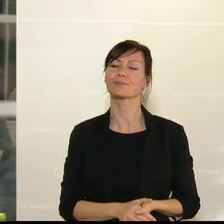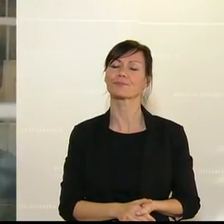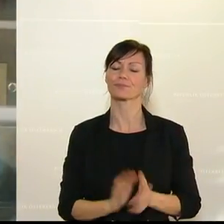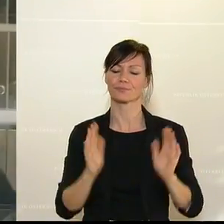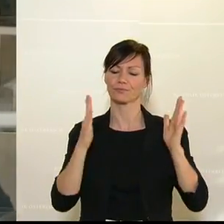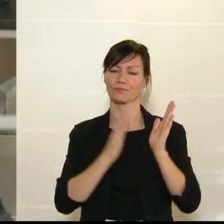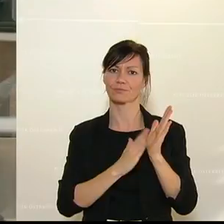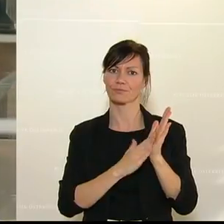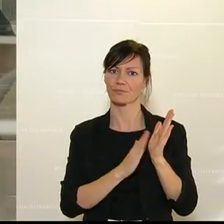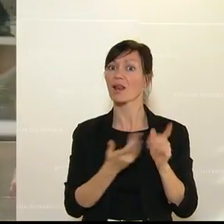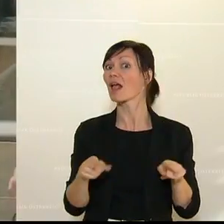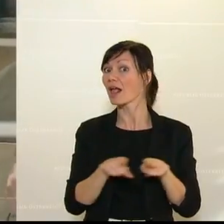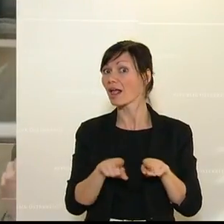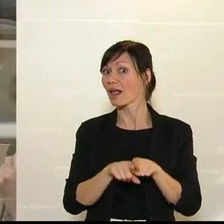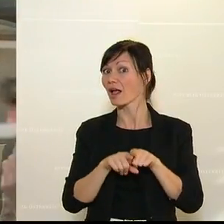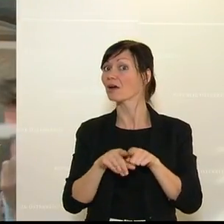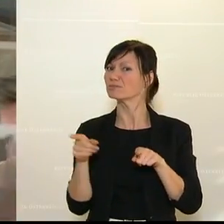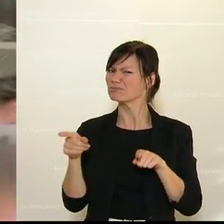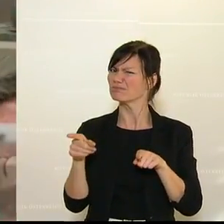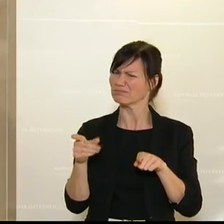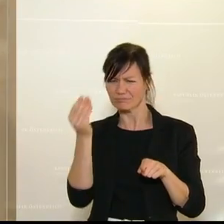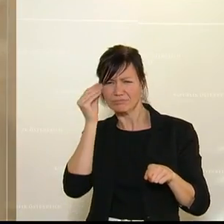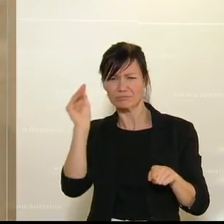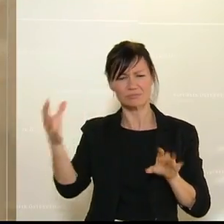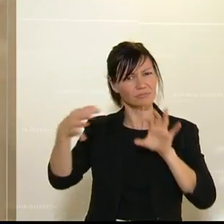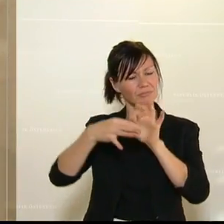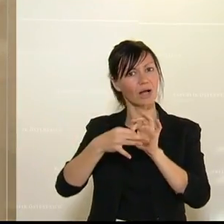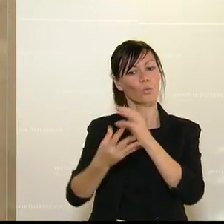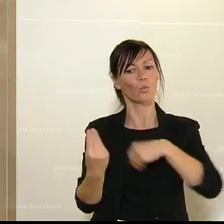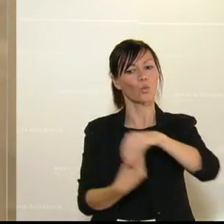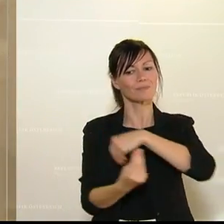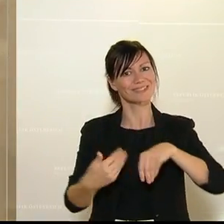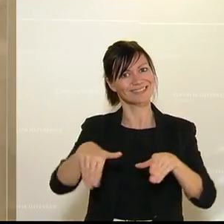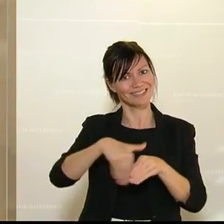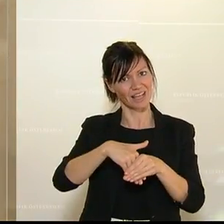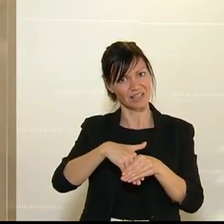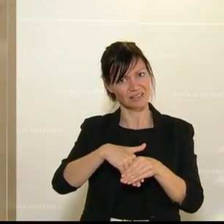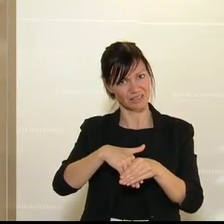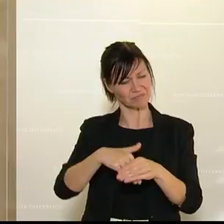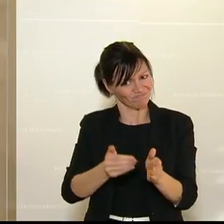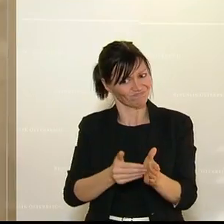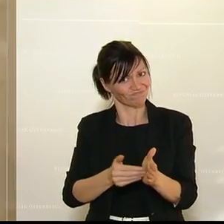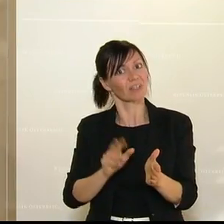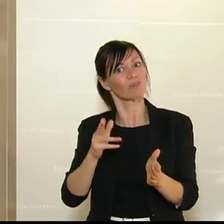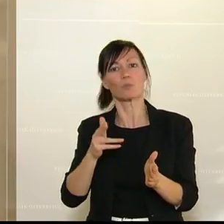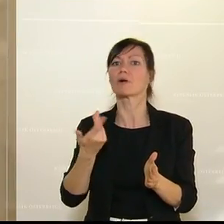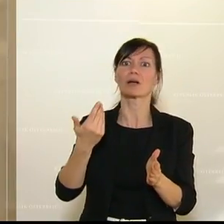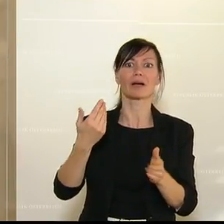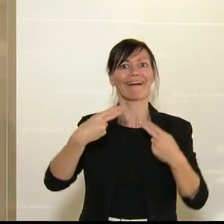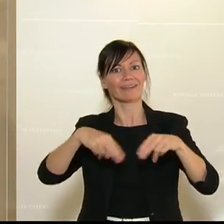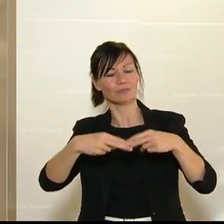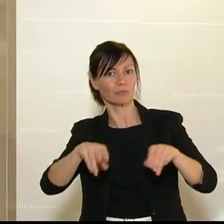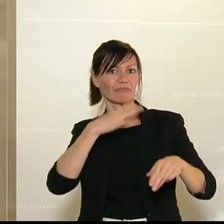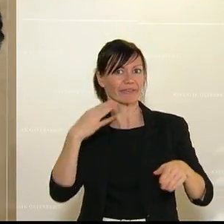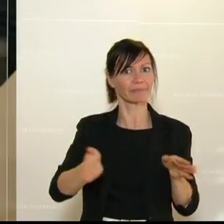Eine Anmerkung zum Umsatzersatz, der notwendig ist oder notwendig geworden ist aufgrund der ganzen Schließungen der Gastronomie.